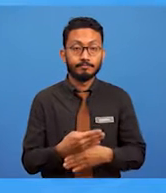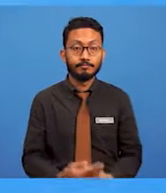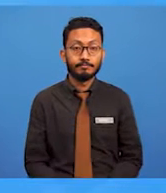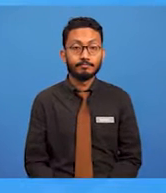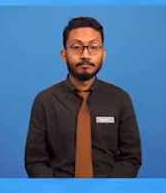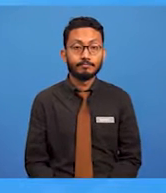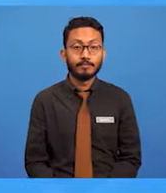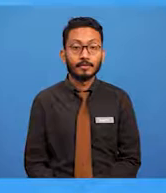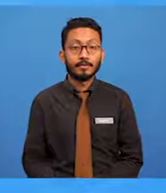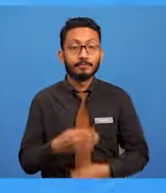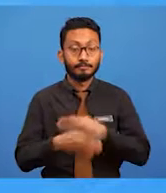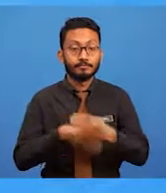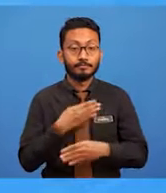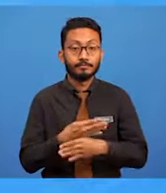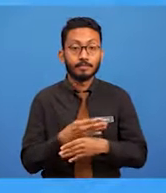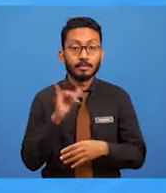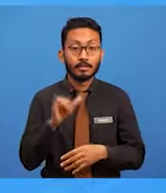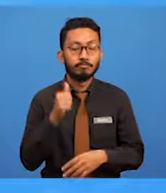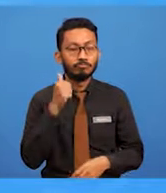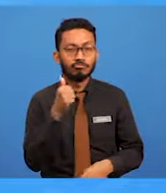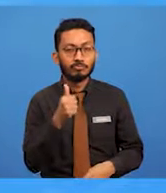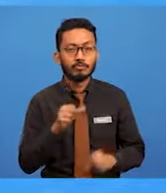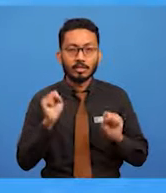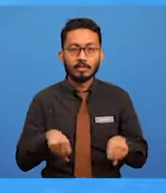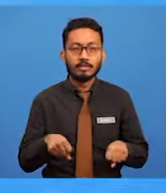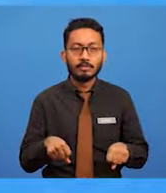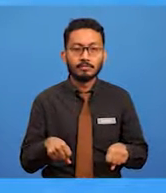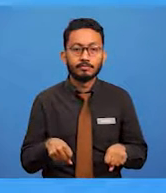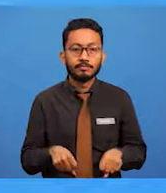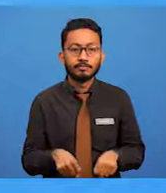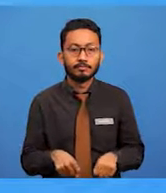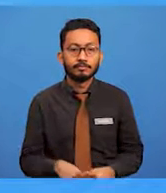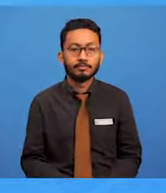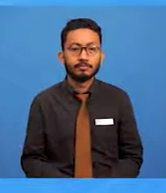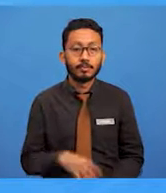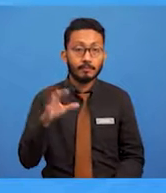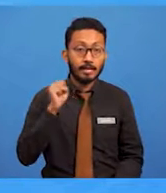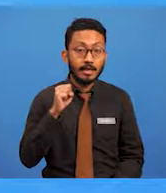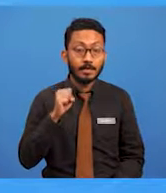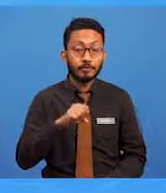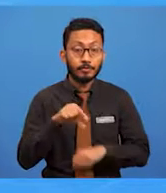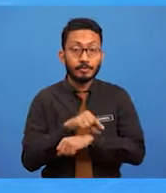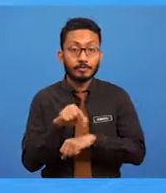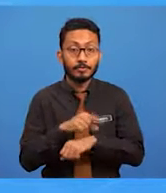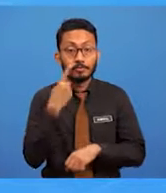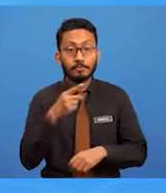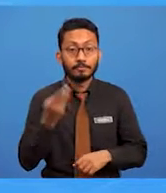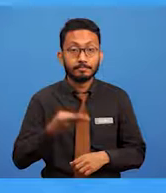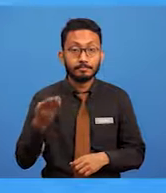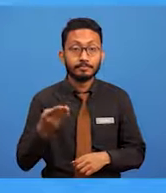Pembungkusan yang bagus boleh menarik perhatian pengguna untuk membeli produk tersebut.